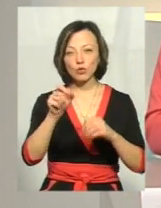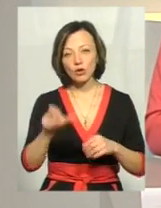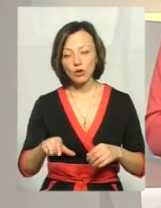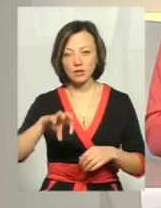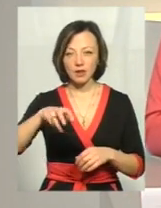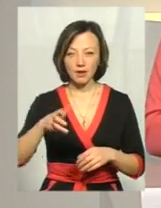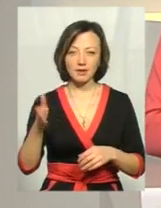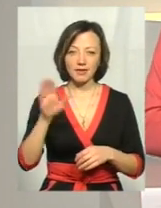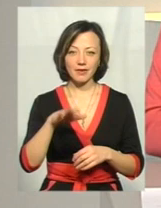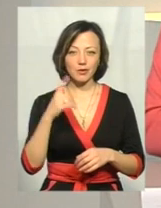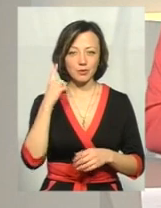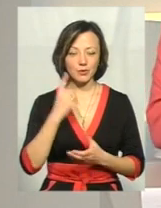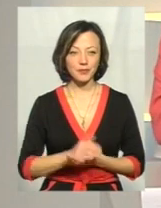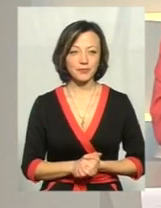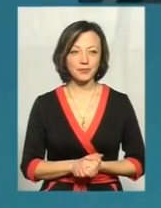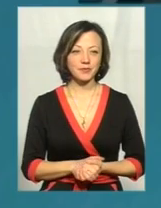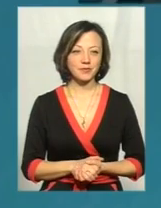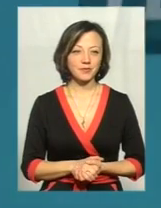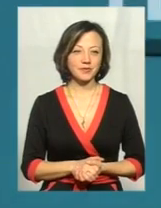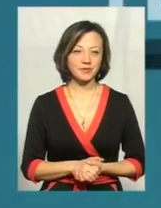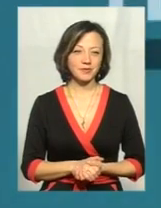скрану. Давайте почуємо їхню відповідь.